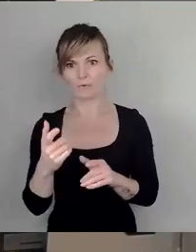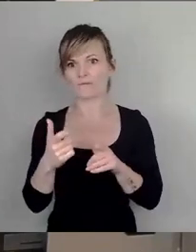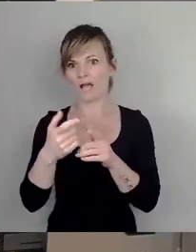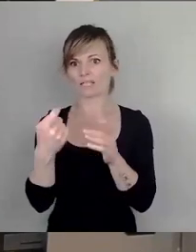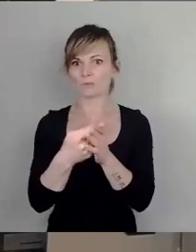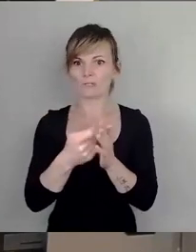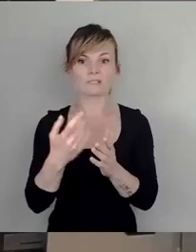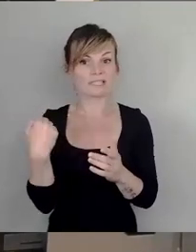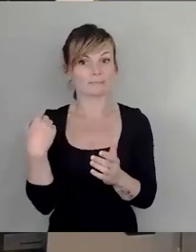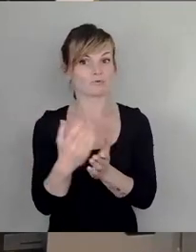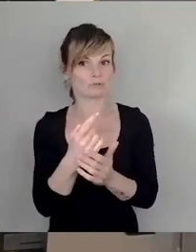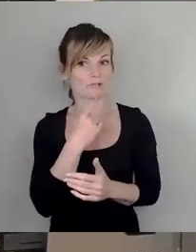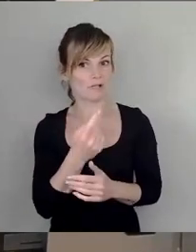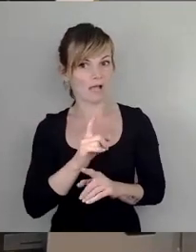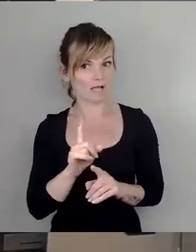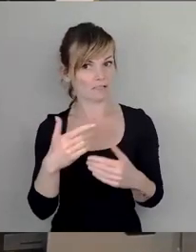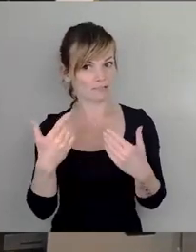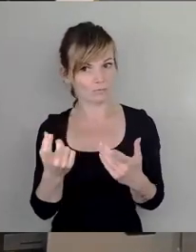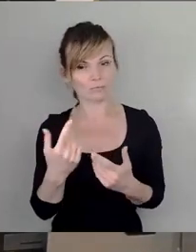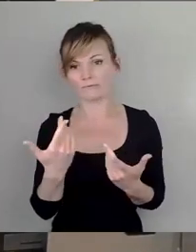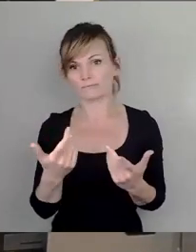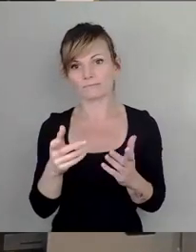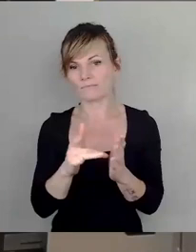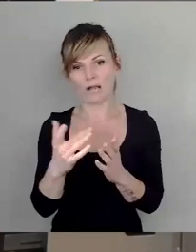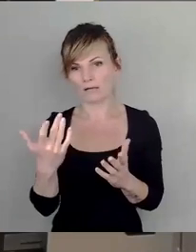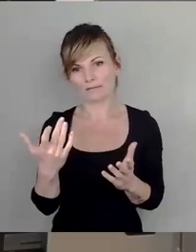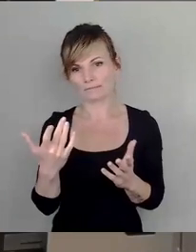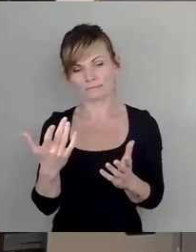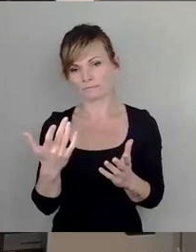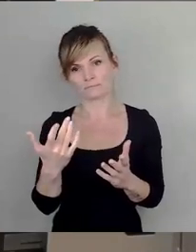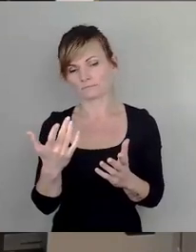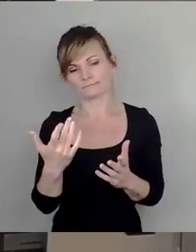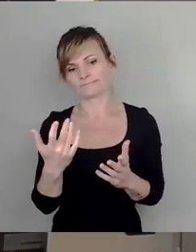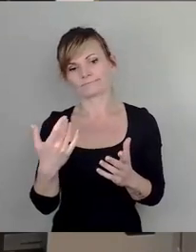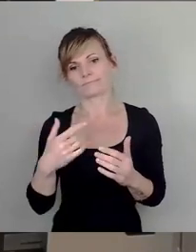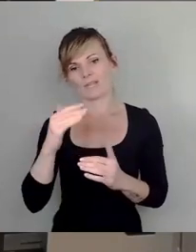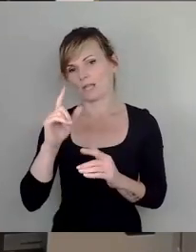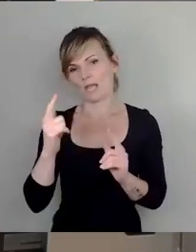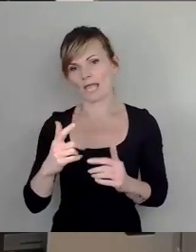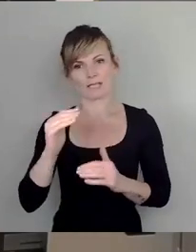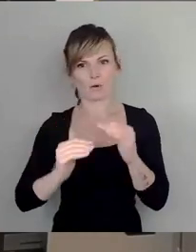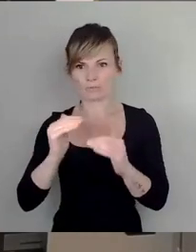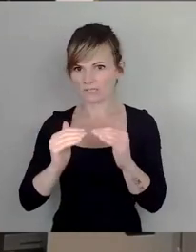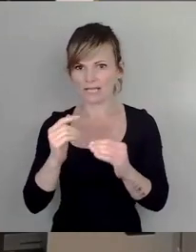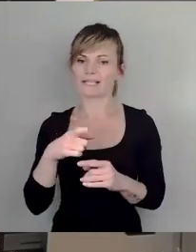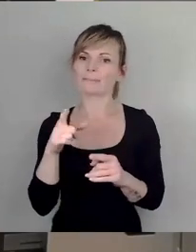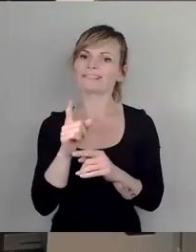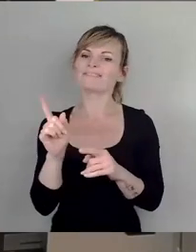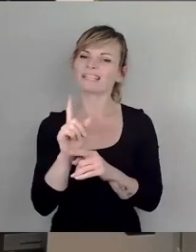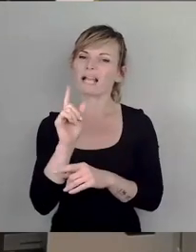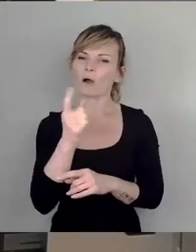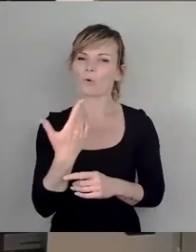gesagt worden sind, denn das tut es bei Weitem nicht, sondern soll ja eigentlich ein Stück weit Abschreckungsfunktion sein,